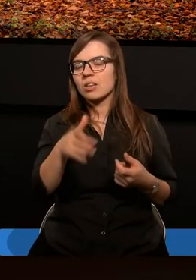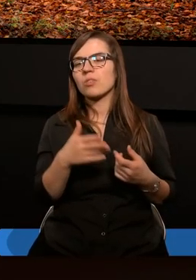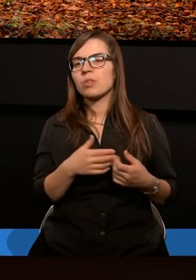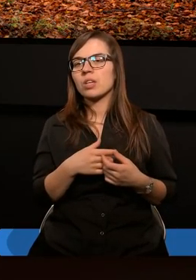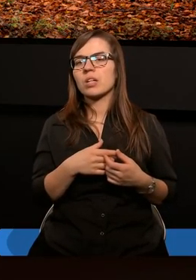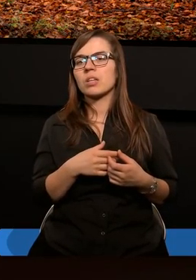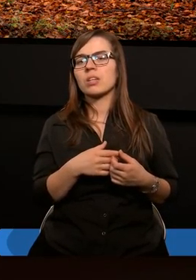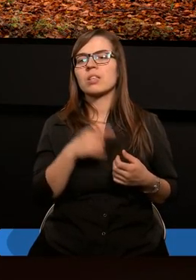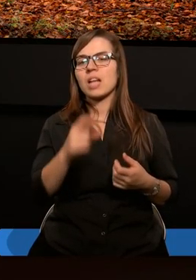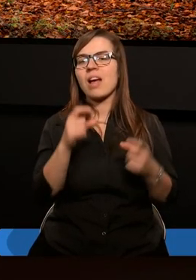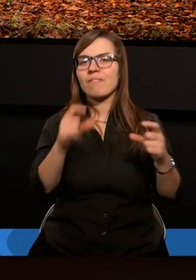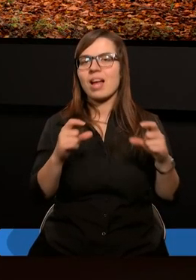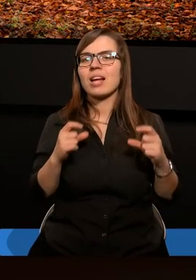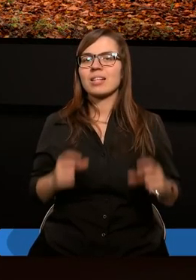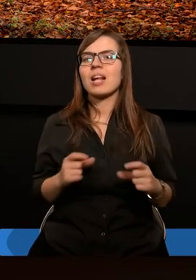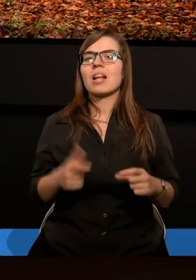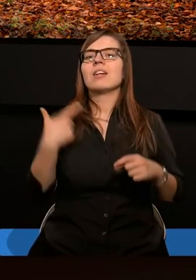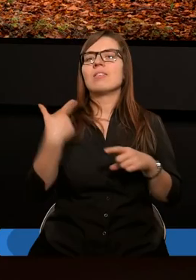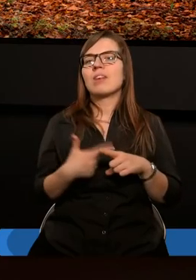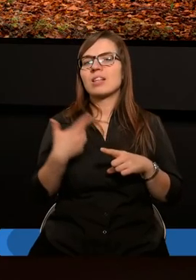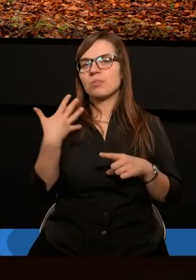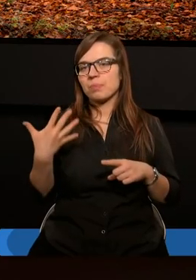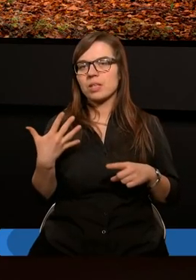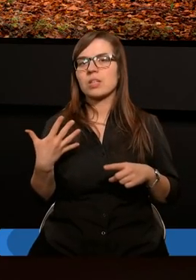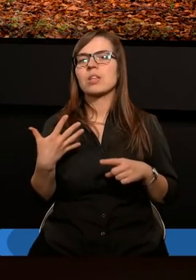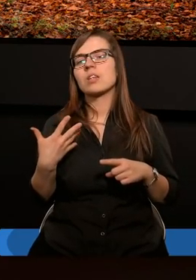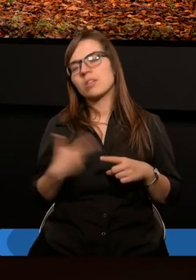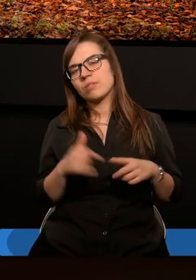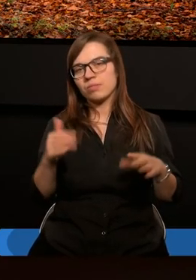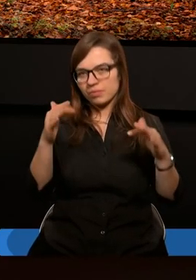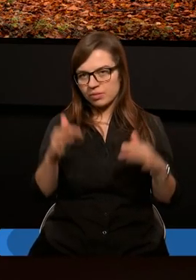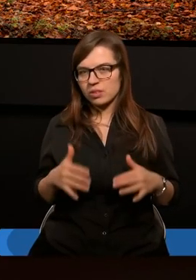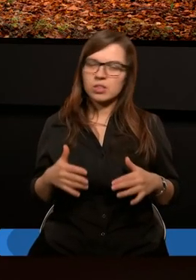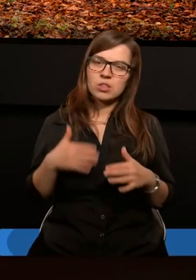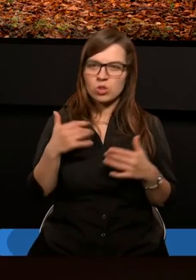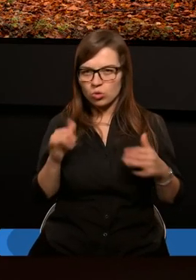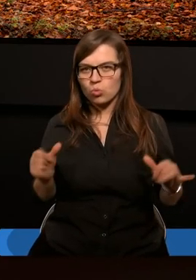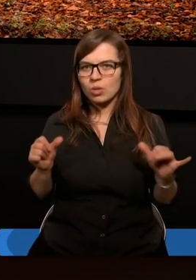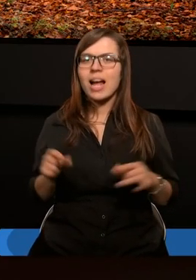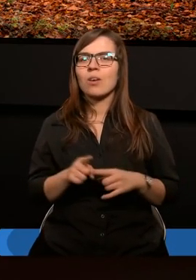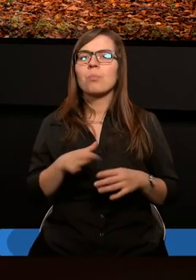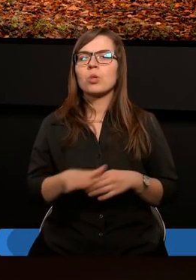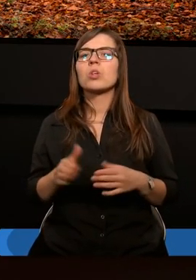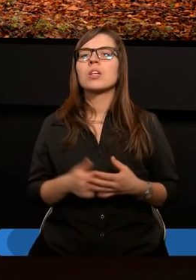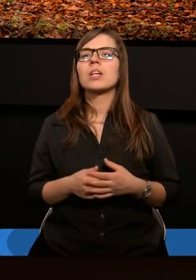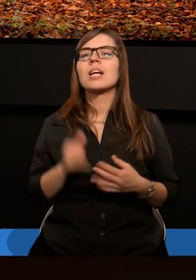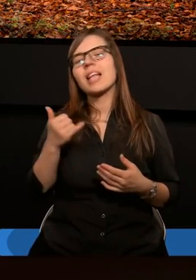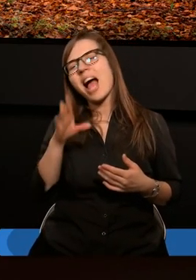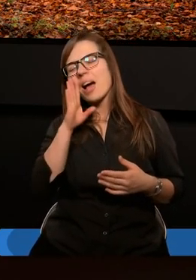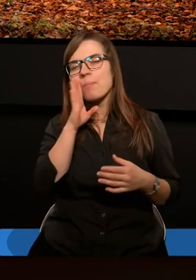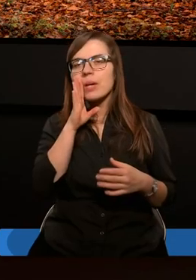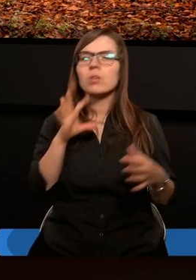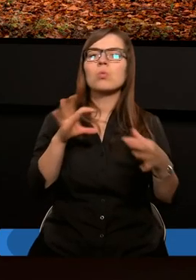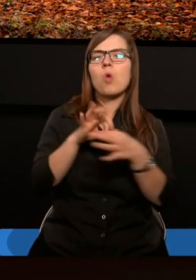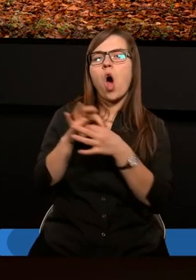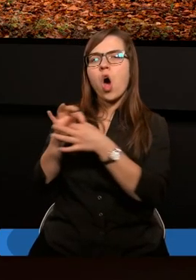fragmencie, te wersety 25 końcówka, początek 26, jakby